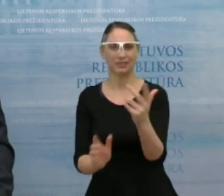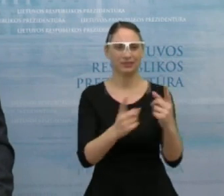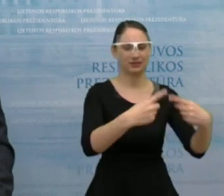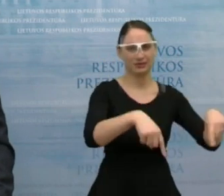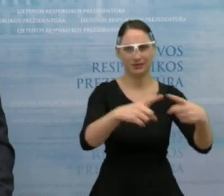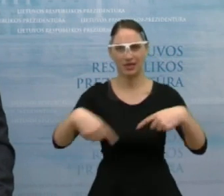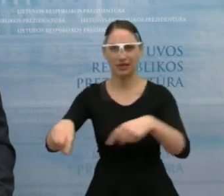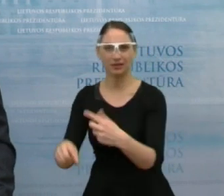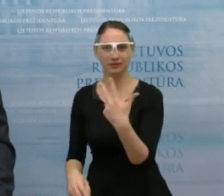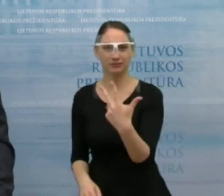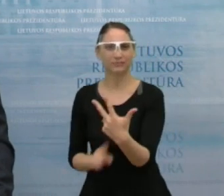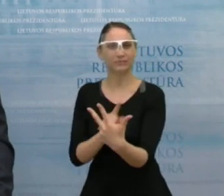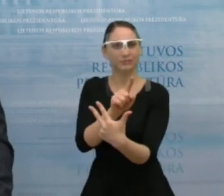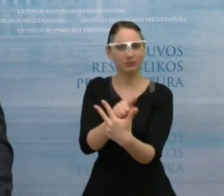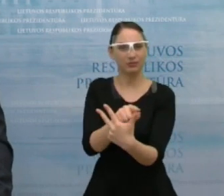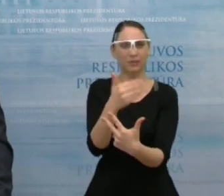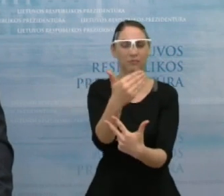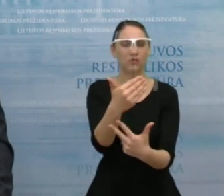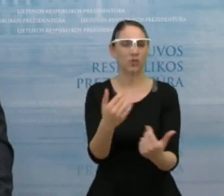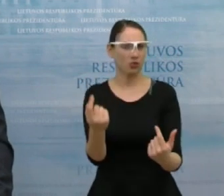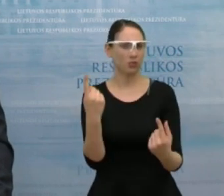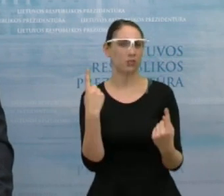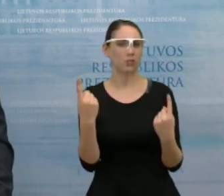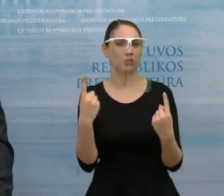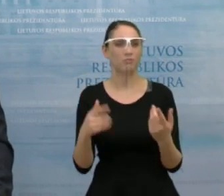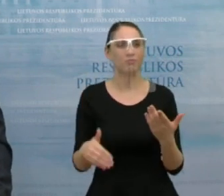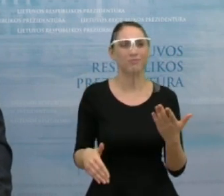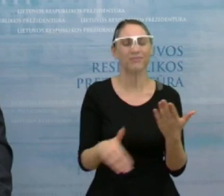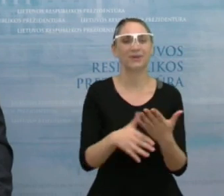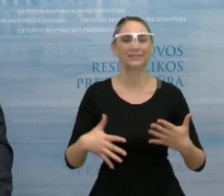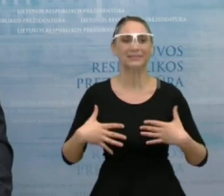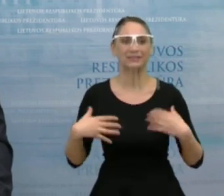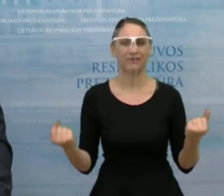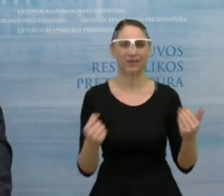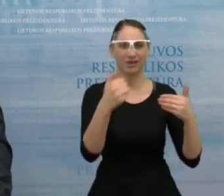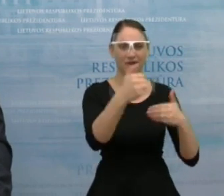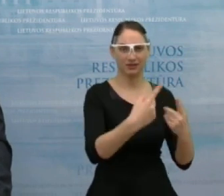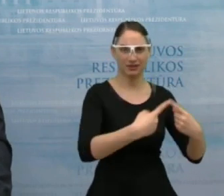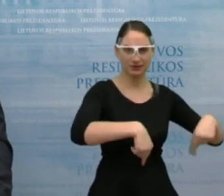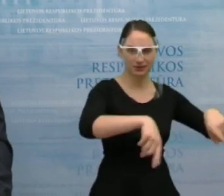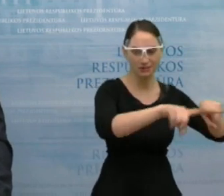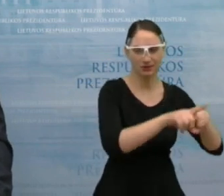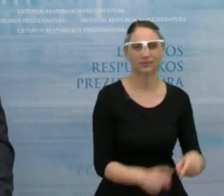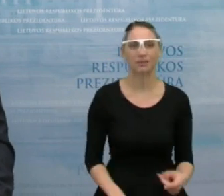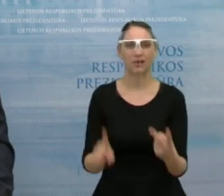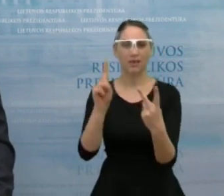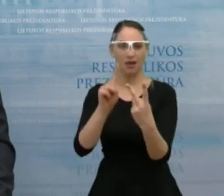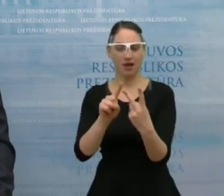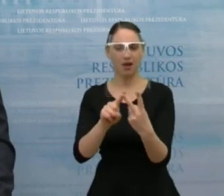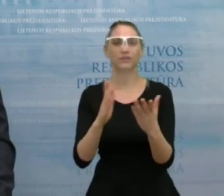Visų pirma, suformuotas masyvus pagalbos paketas mūsų šalies sveikatos sistemai. Antra, taip pat,